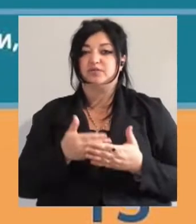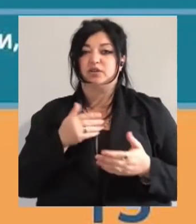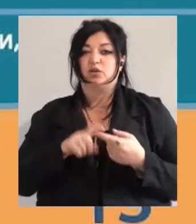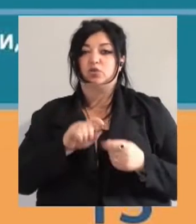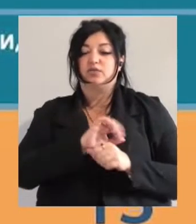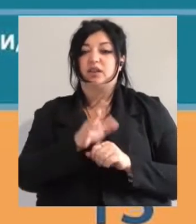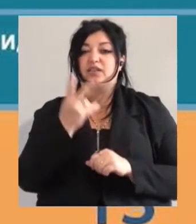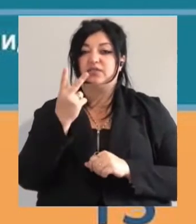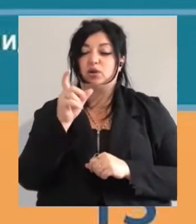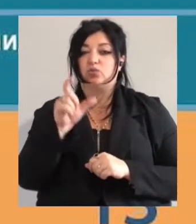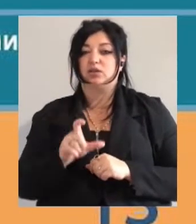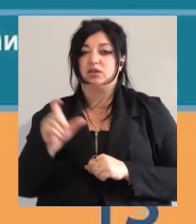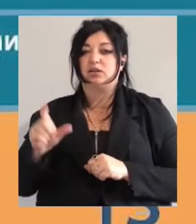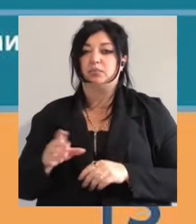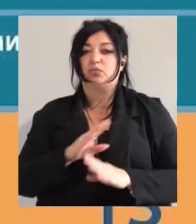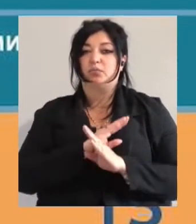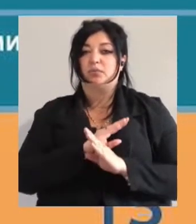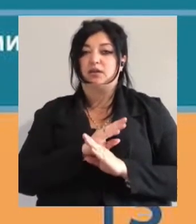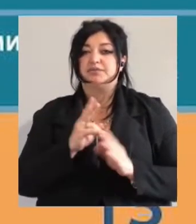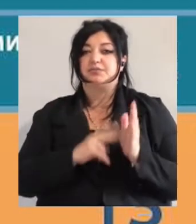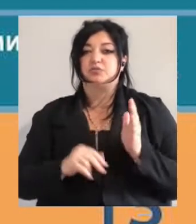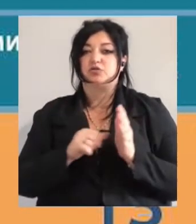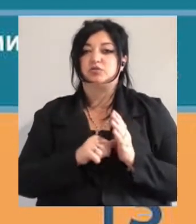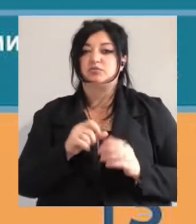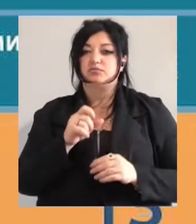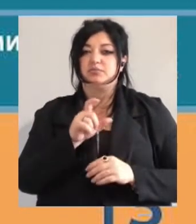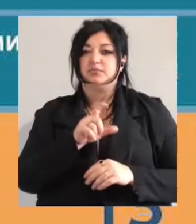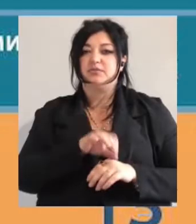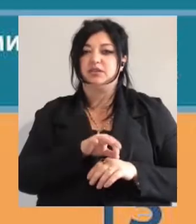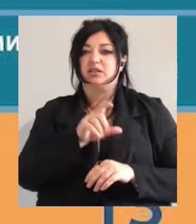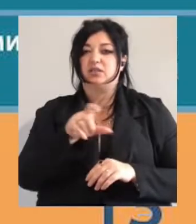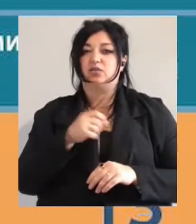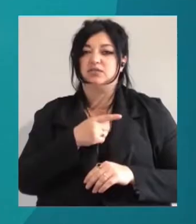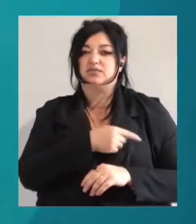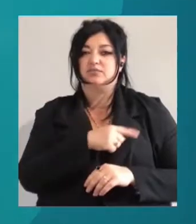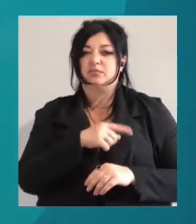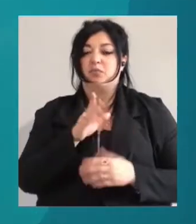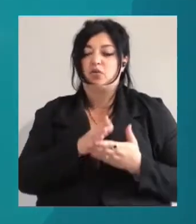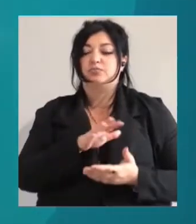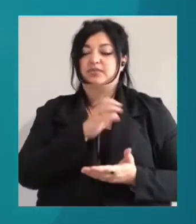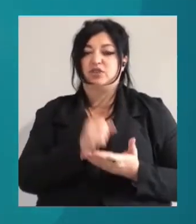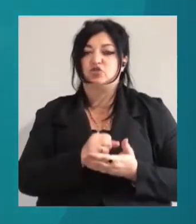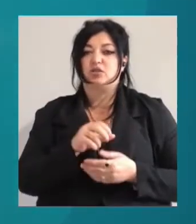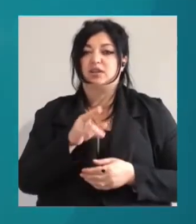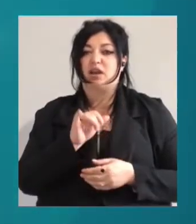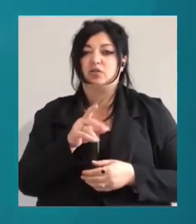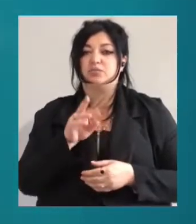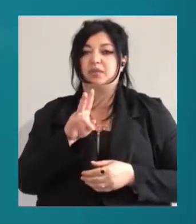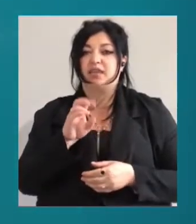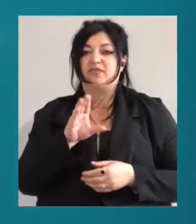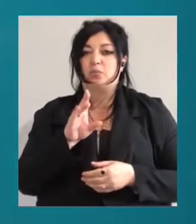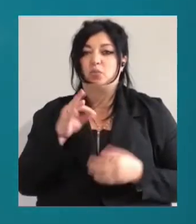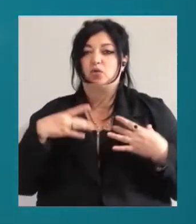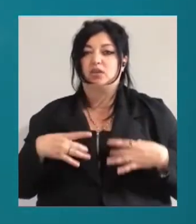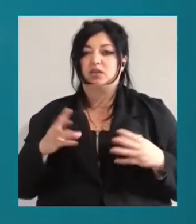померли. 76 пацієнтів Одеської інфекційної лікарні мають підтверджений діагноз пневмонія. Як зазначив заступник одеського міського